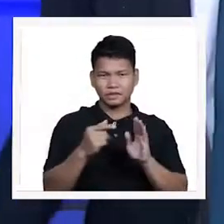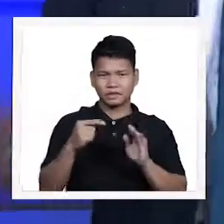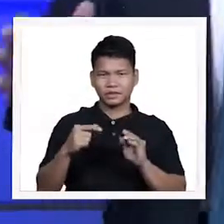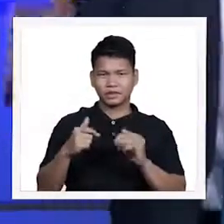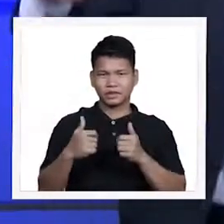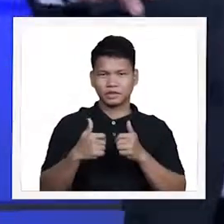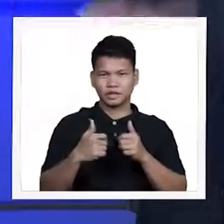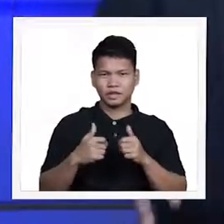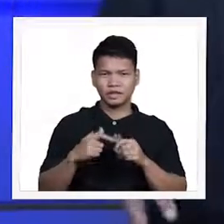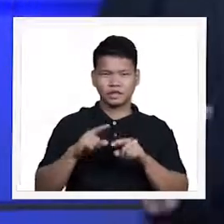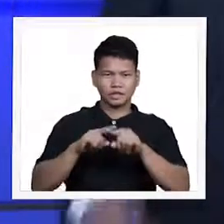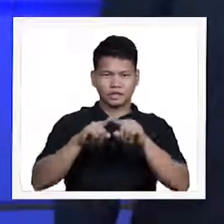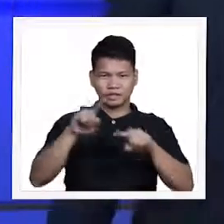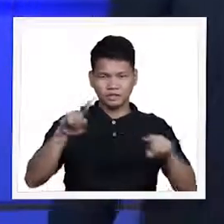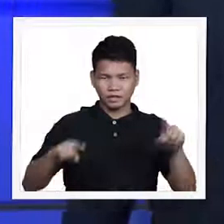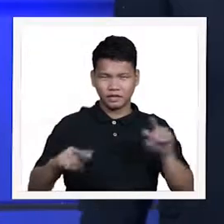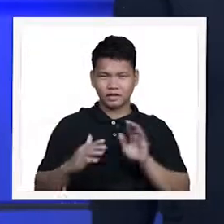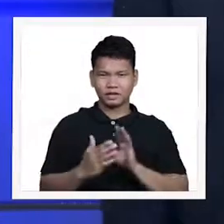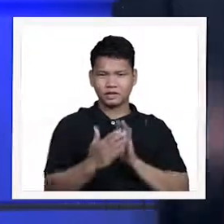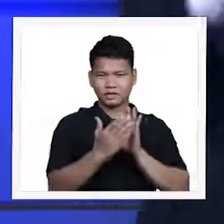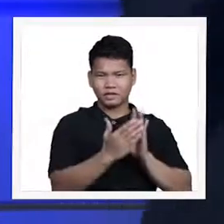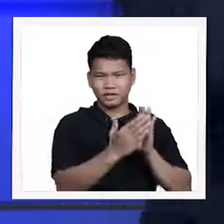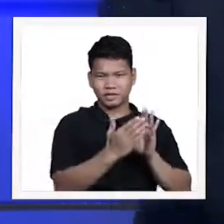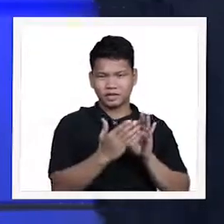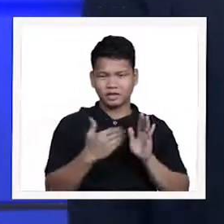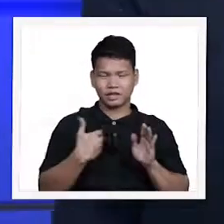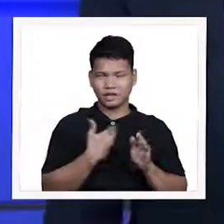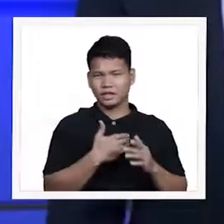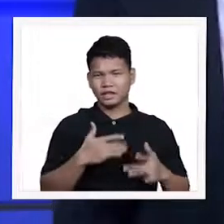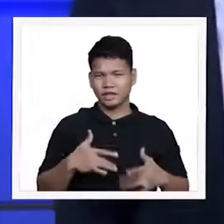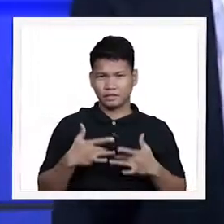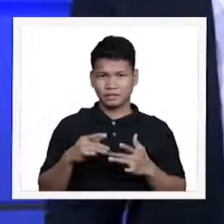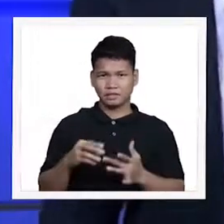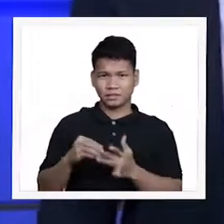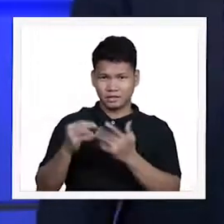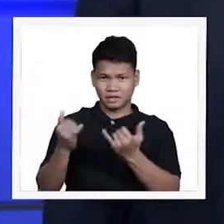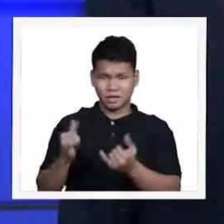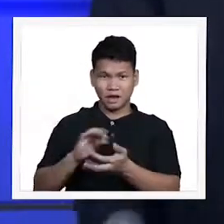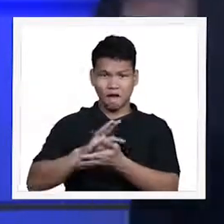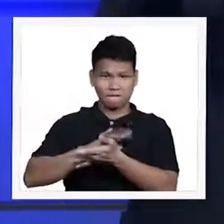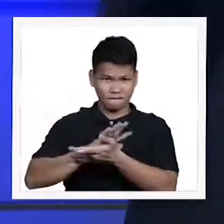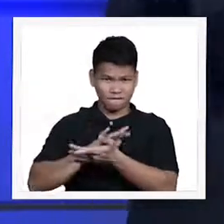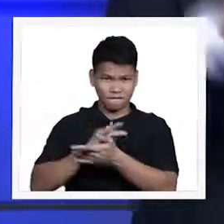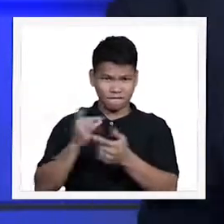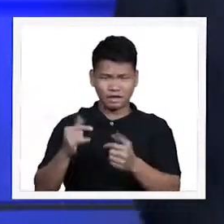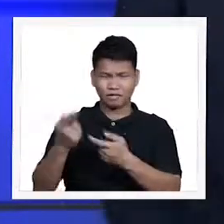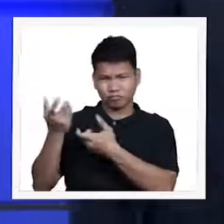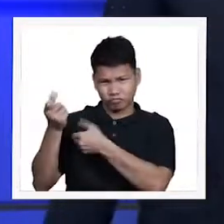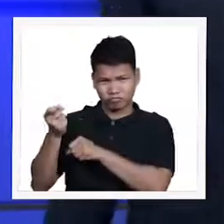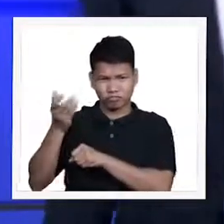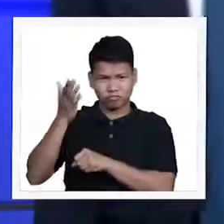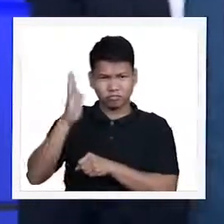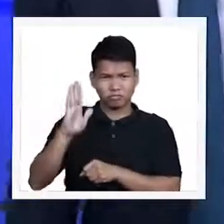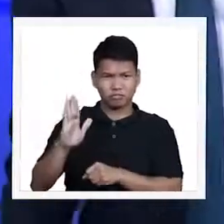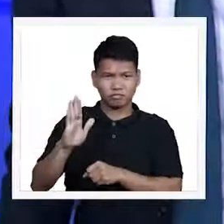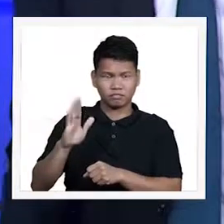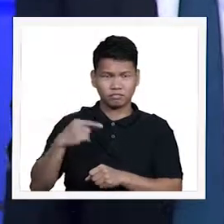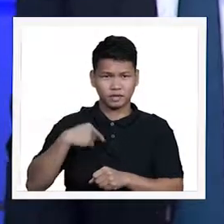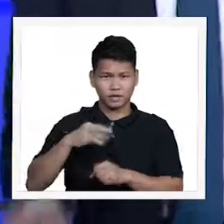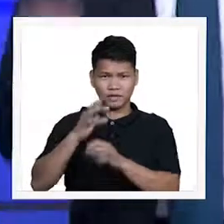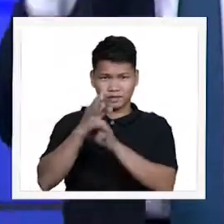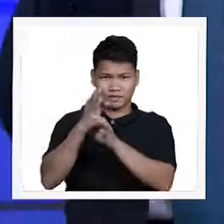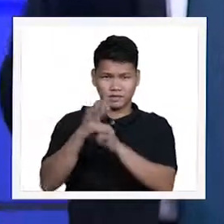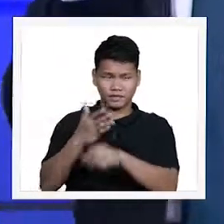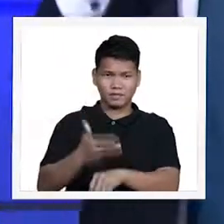buhay especially now that we have the pandemic trust the Lord and sabi po niya dito our faith will also grow